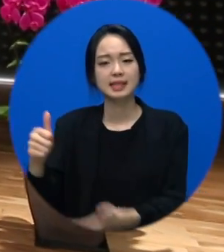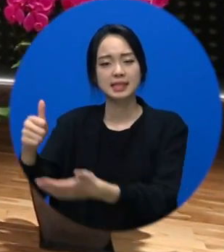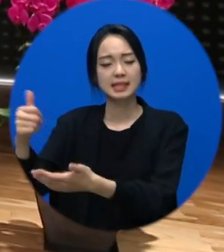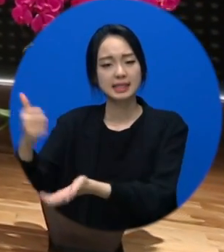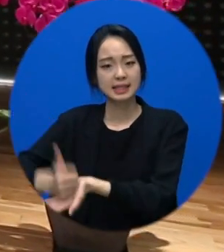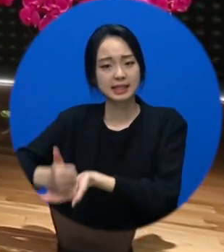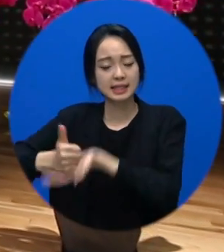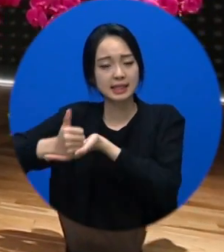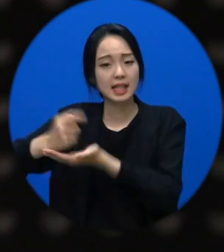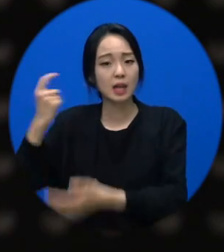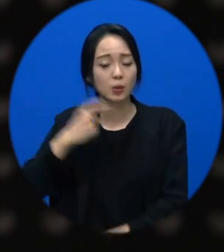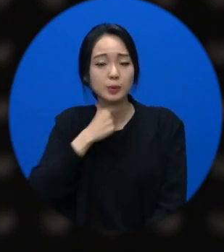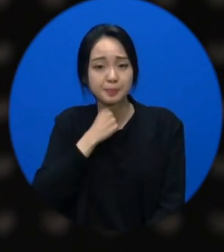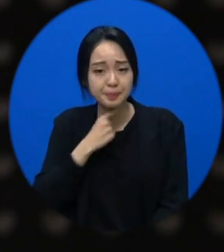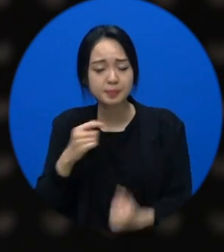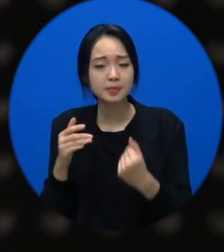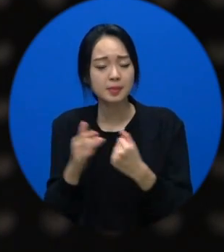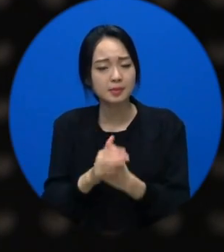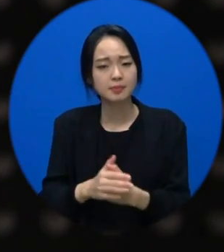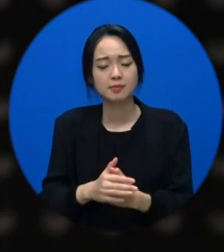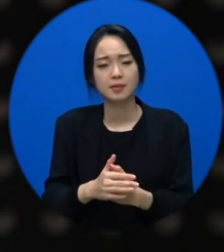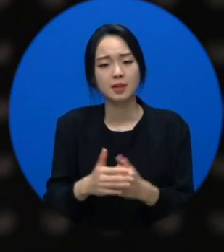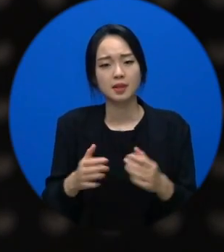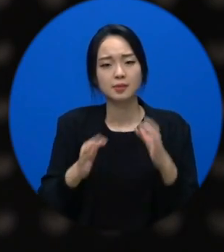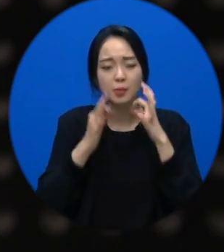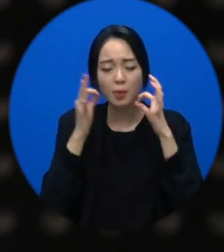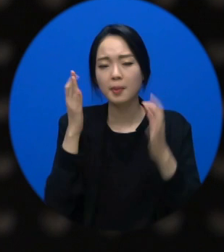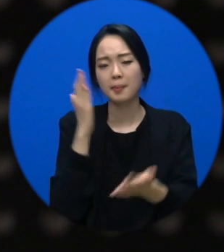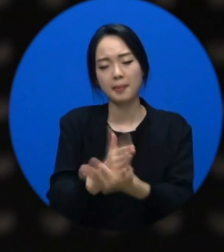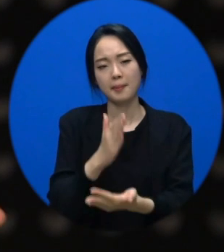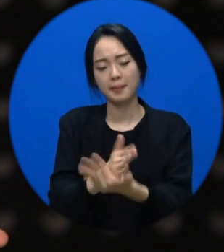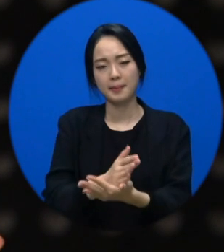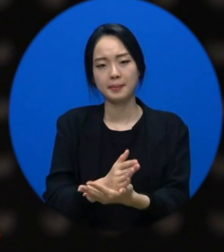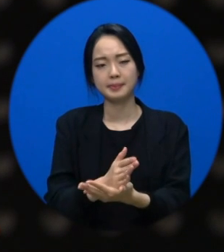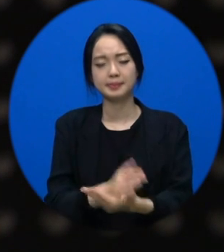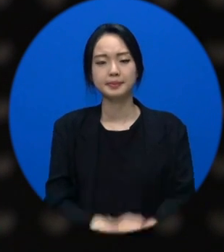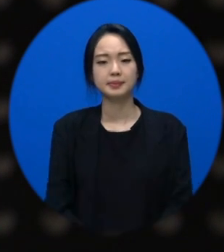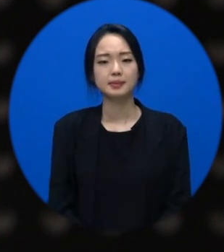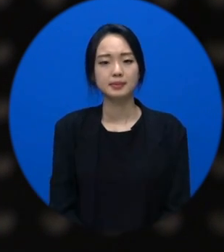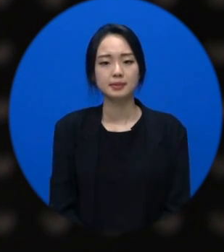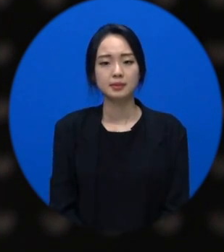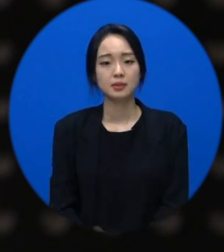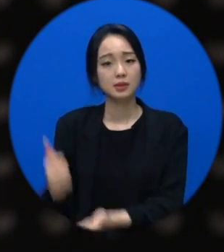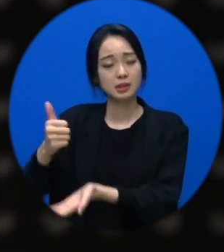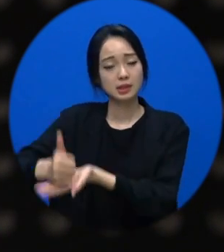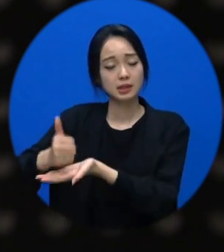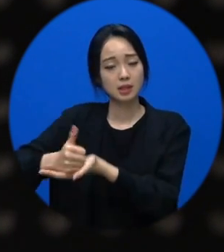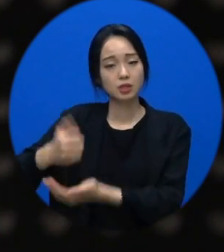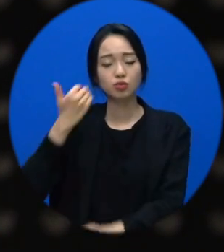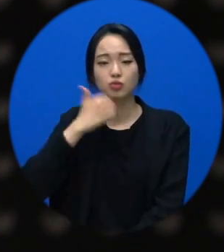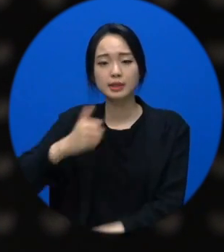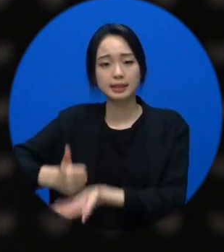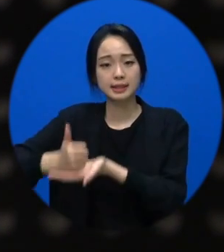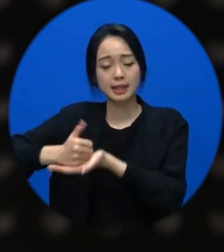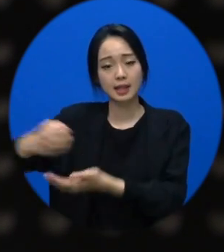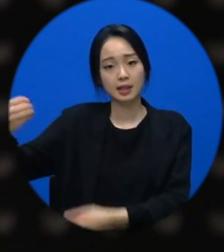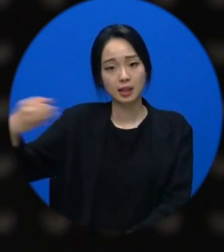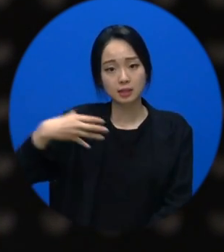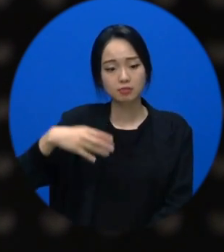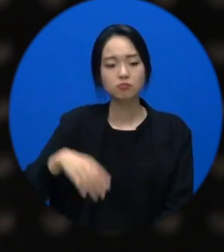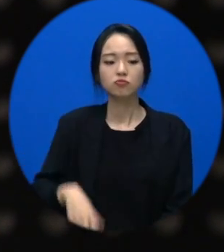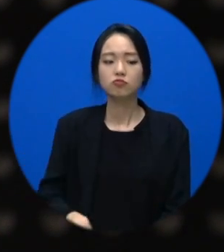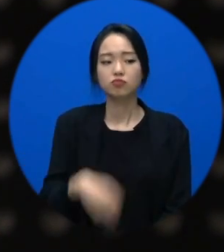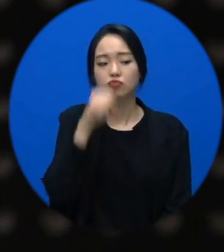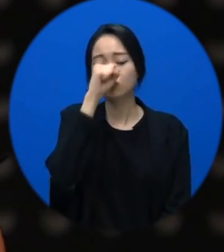칭찬을 하든 말든 칭찬을 해요? 좋네. 끝. 의미 두지 말자고요. 칭찬의 의미를